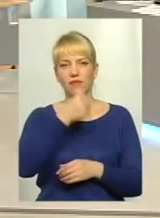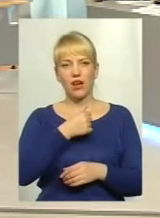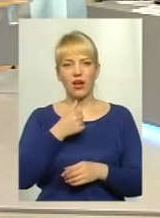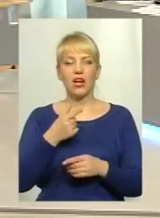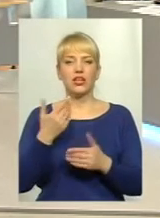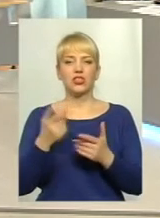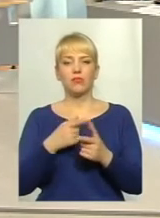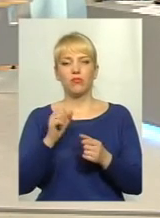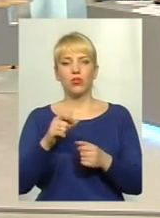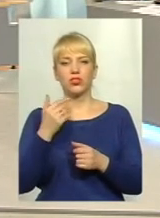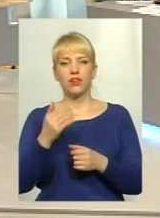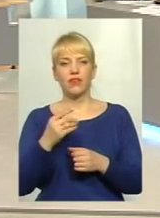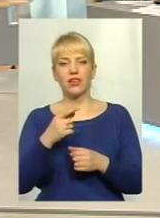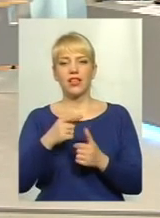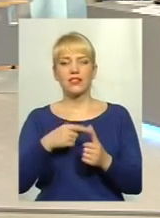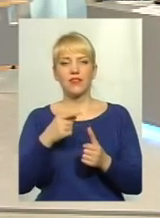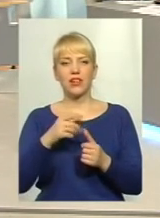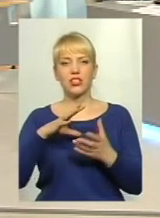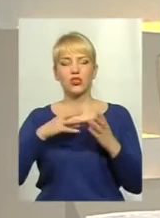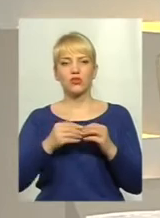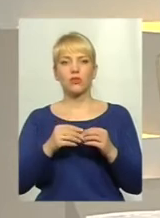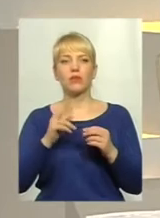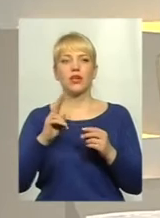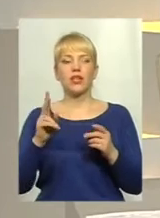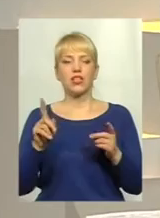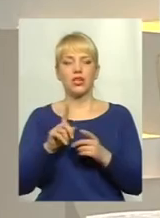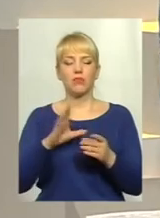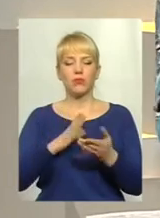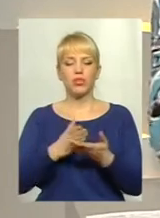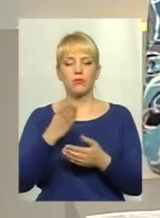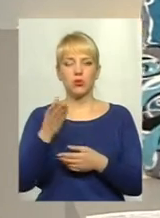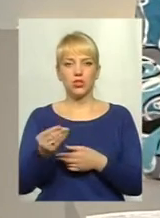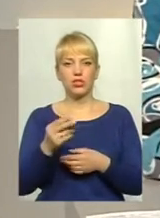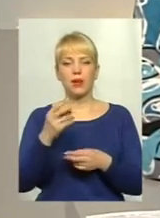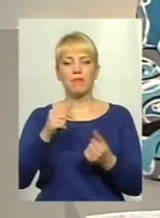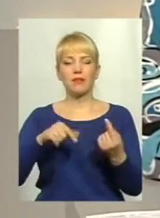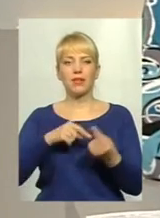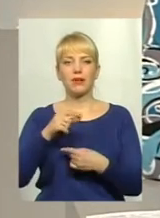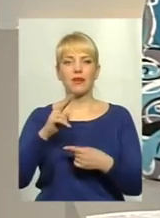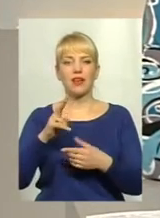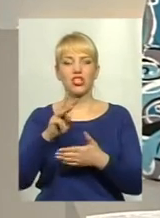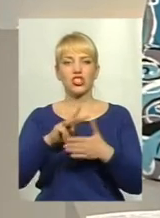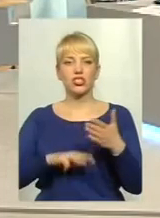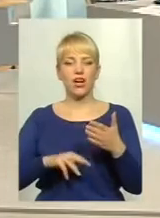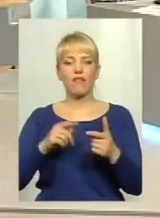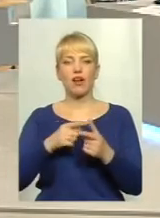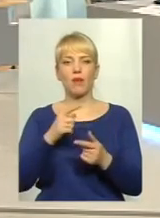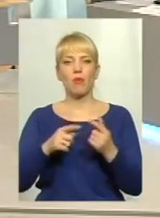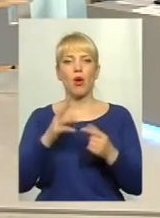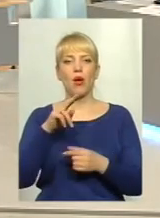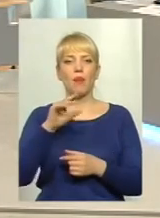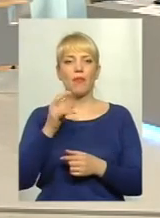були сплачені підприємцями, як штрафи та пені від забруднювачів, які безпосередньо